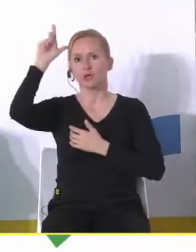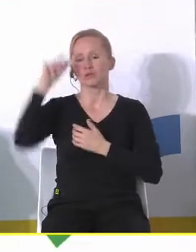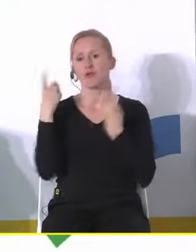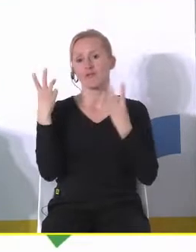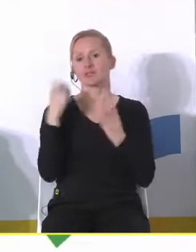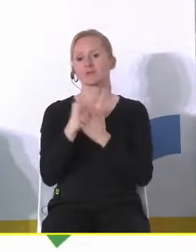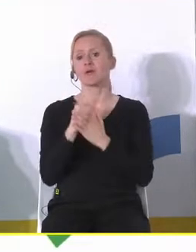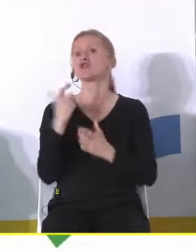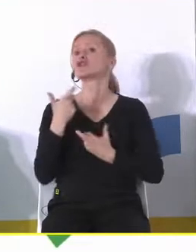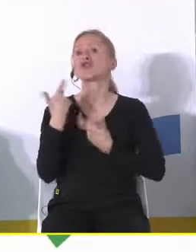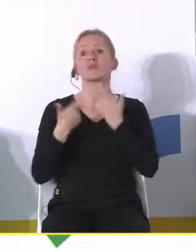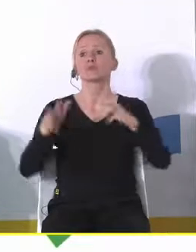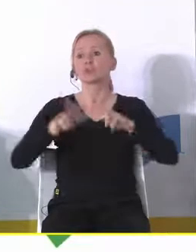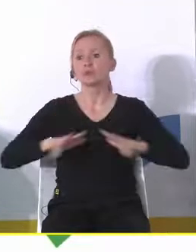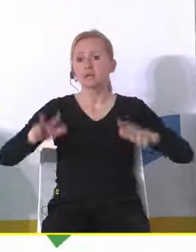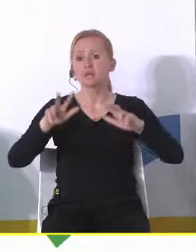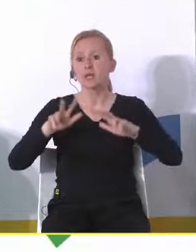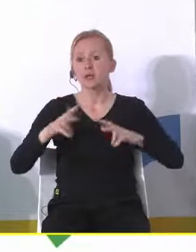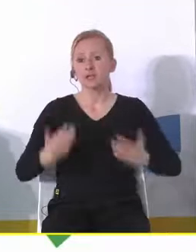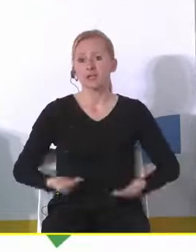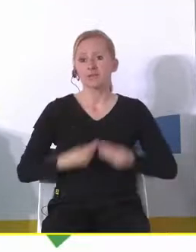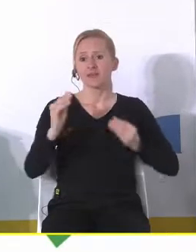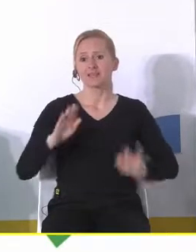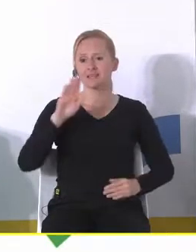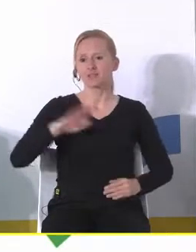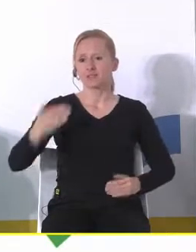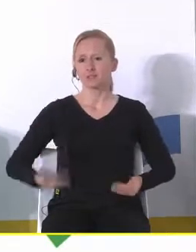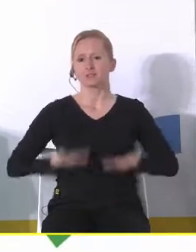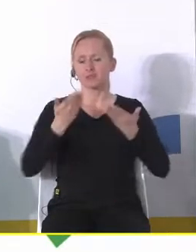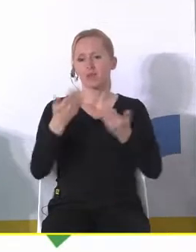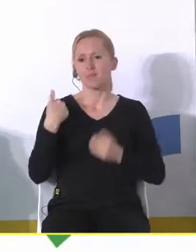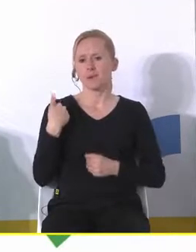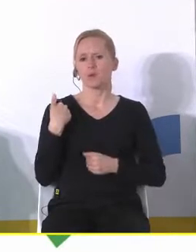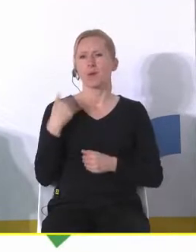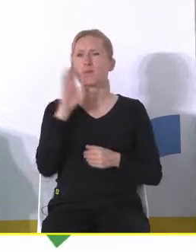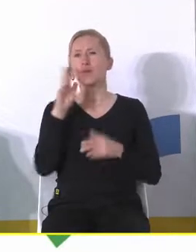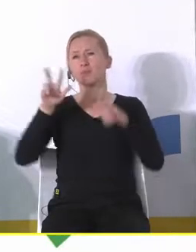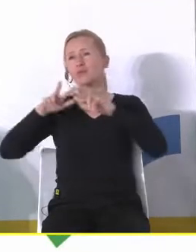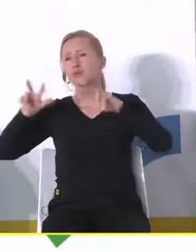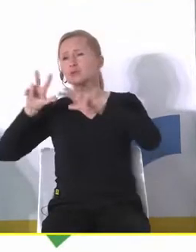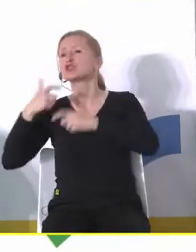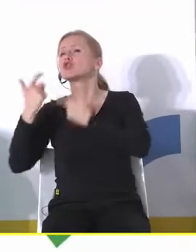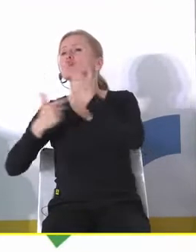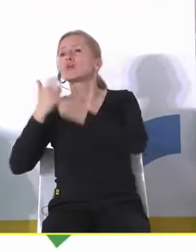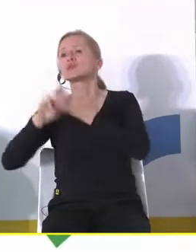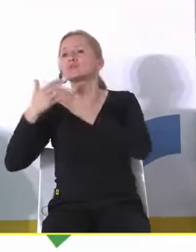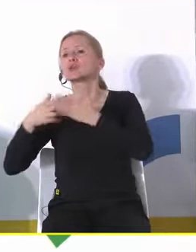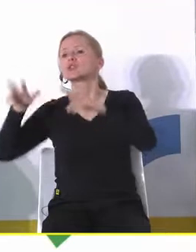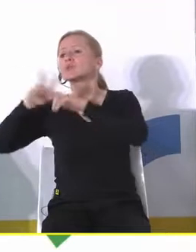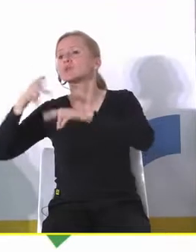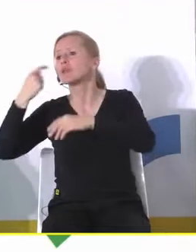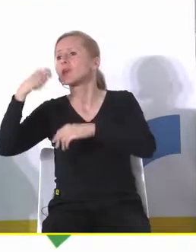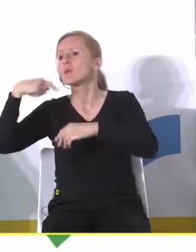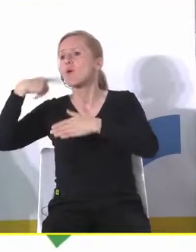co robić żeby rodziło się więcej dzieci myślę że tutaj skoro mówimy o rodzinach to tak samo możemy mówić co robić żeby rodziny